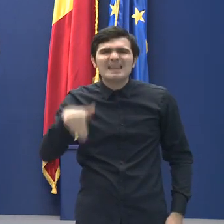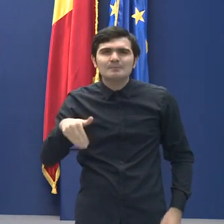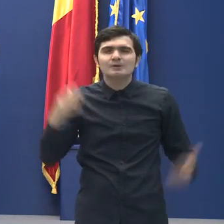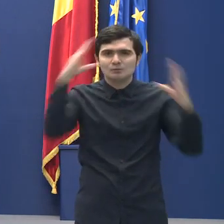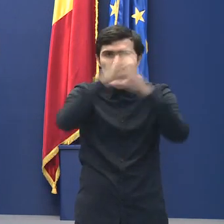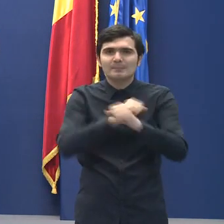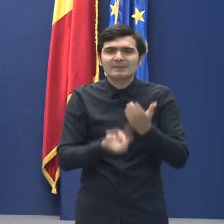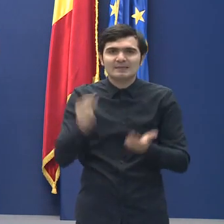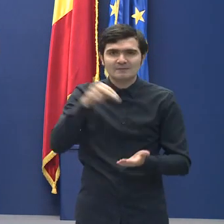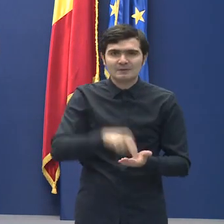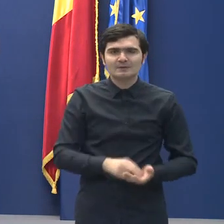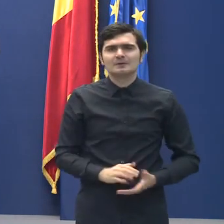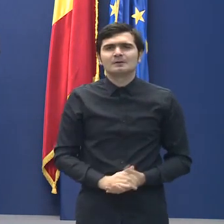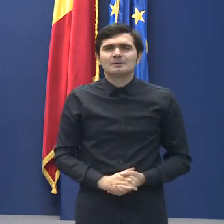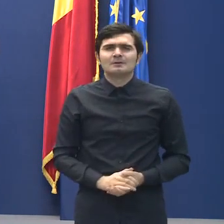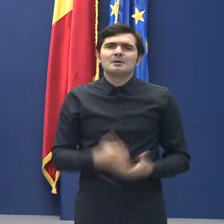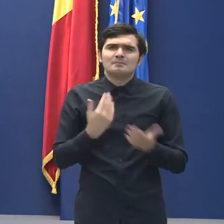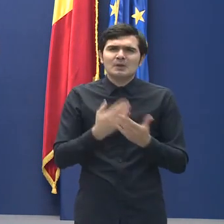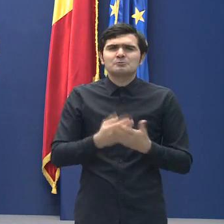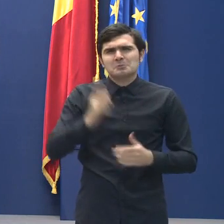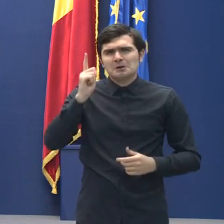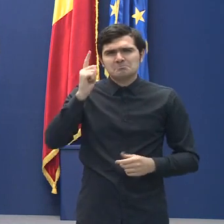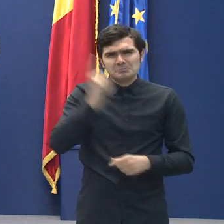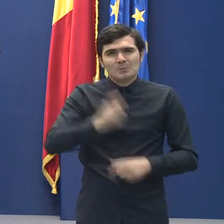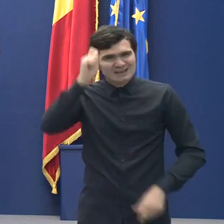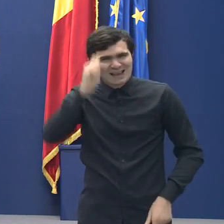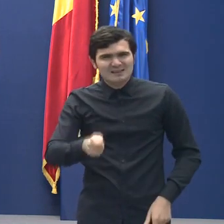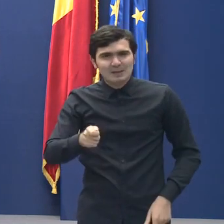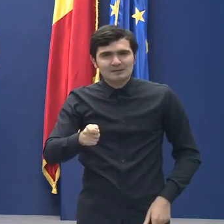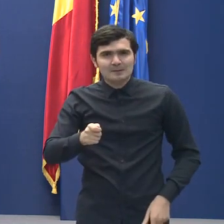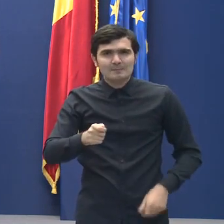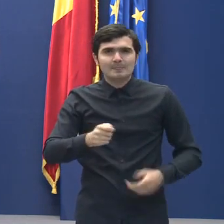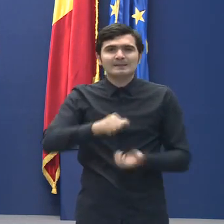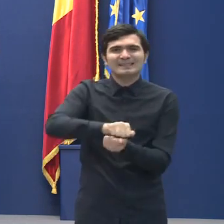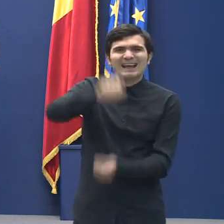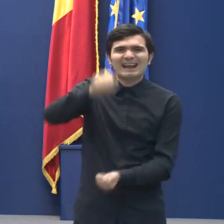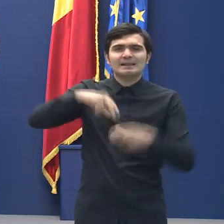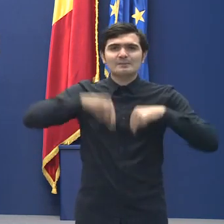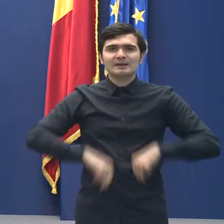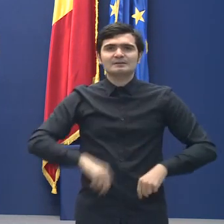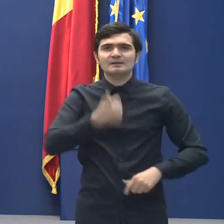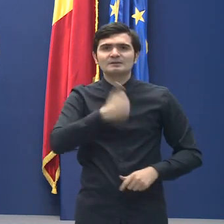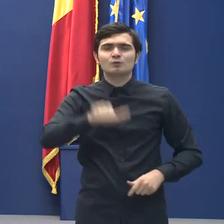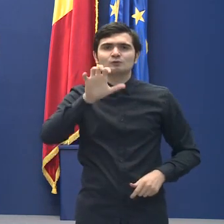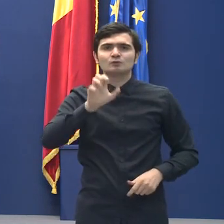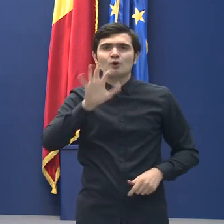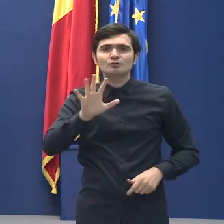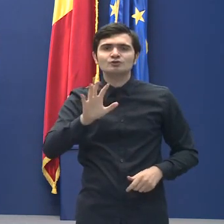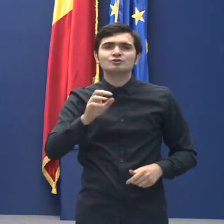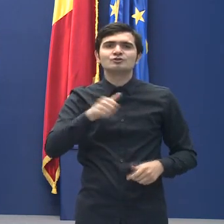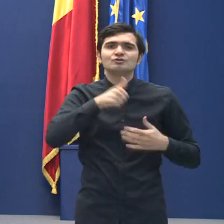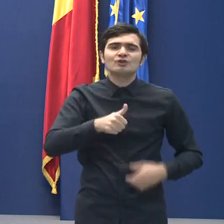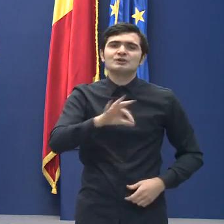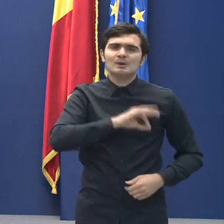de decretele prezidențiale numărul 195 din 16 martie și 240